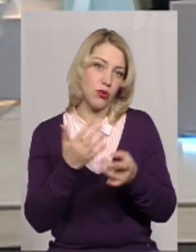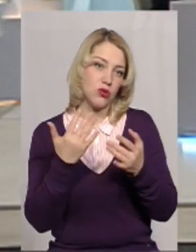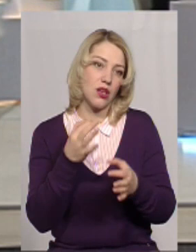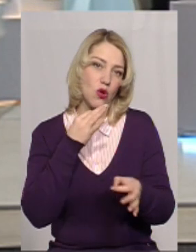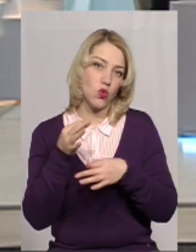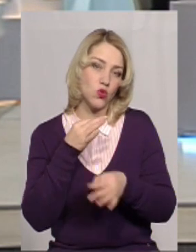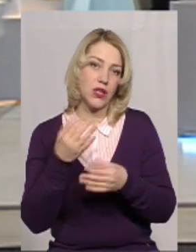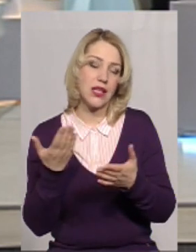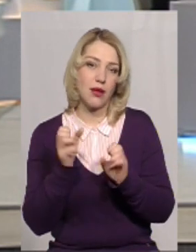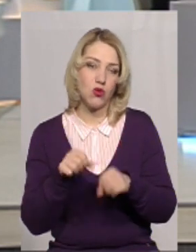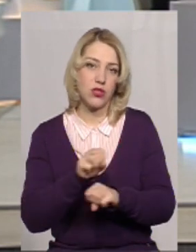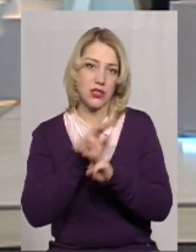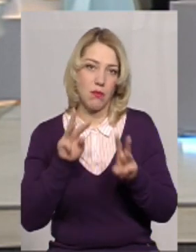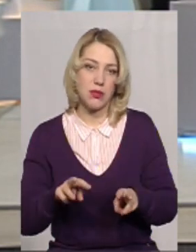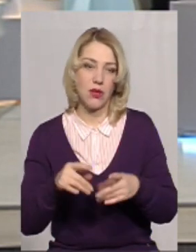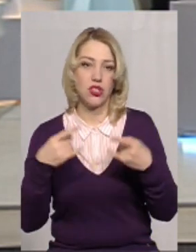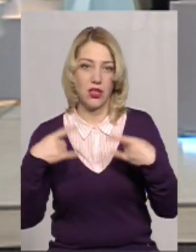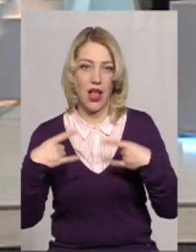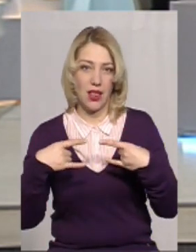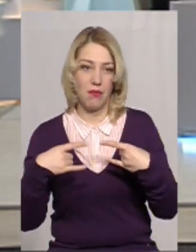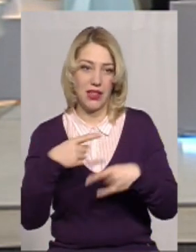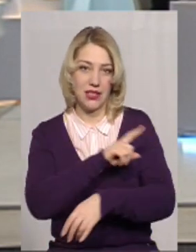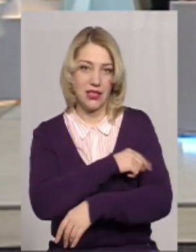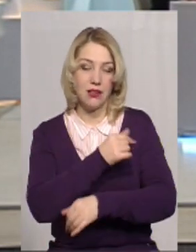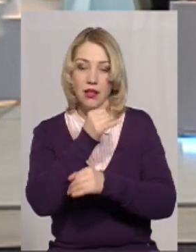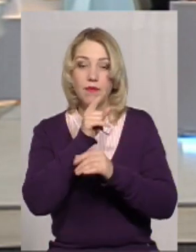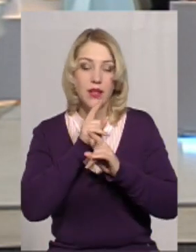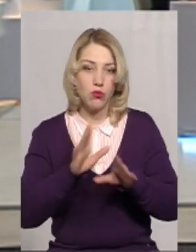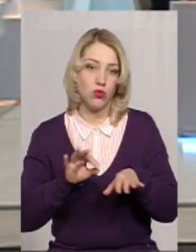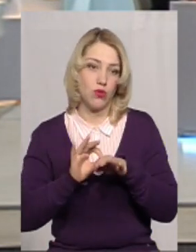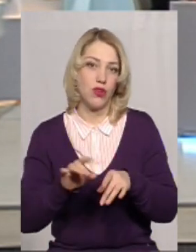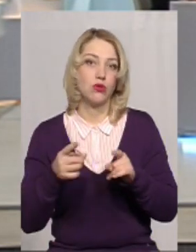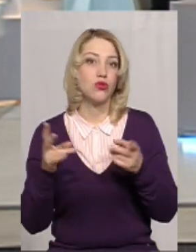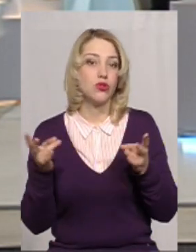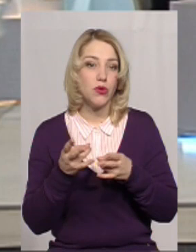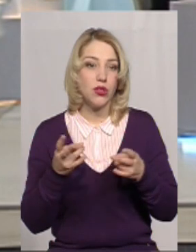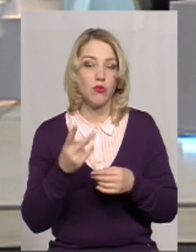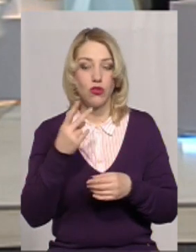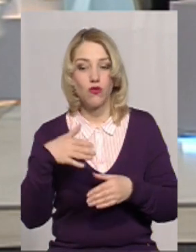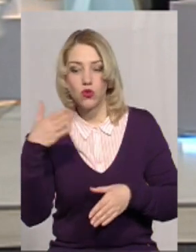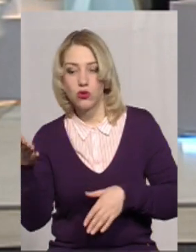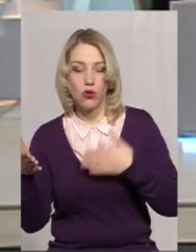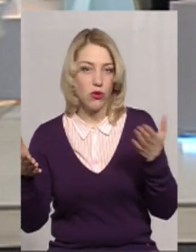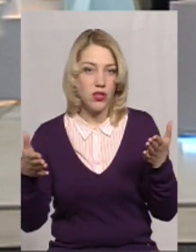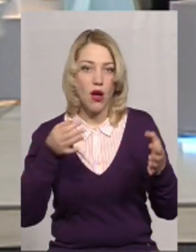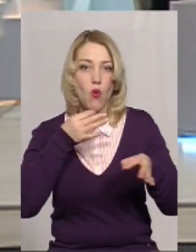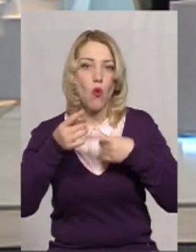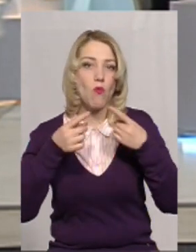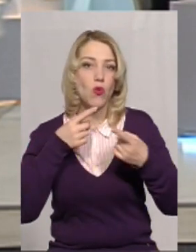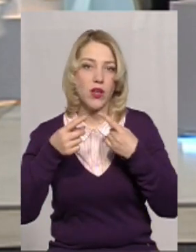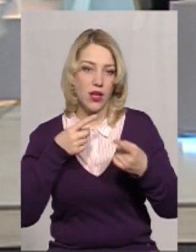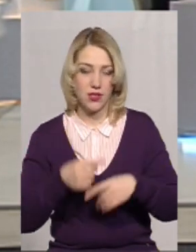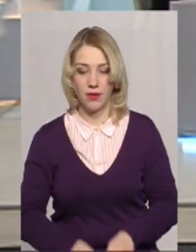консультації, які можна забезпечити в режимі телемедицини, не будуть проведені, тому що потрібна двостороння комунікація.